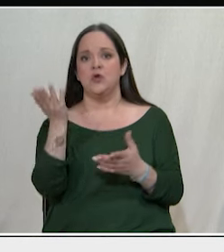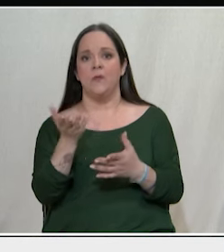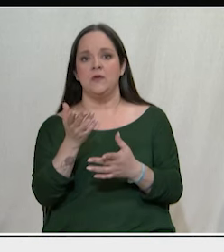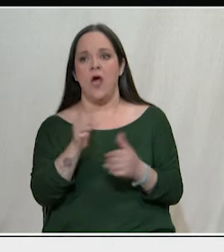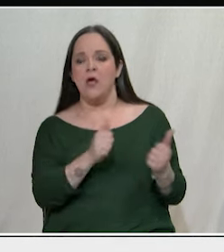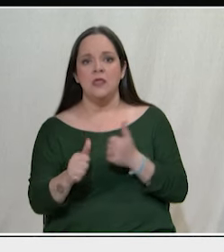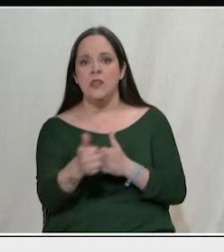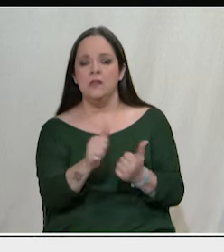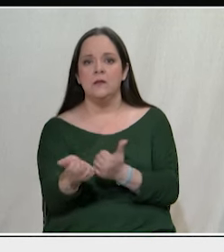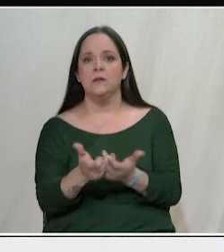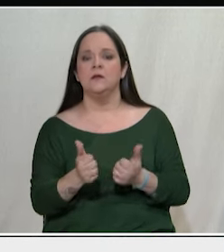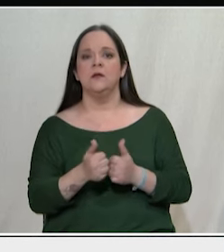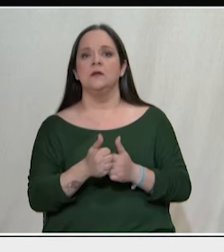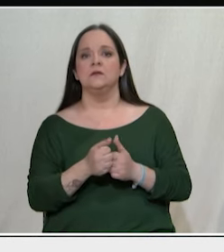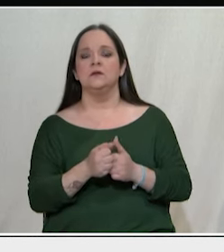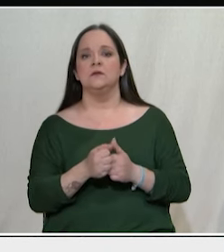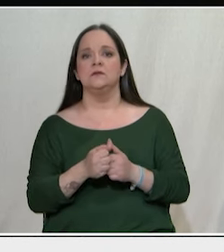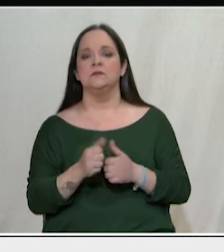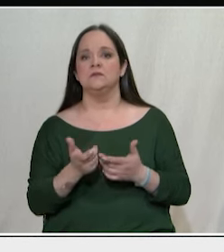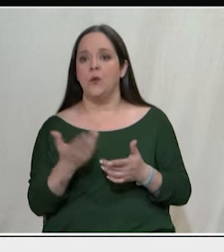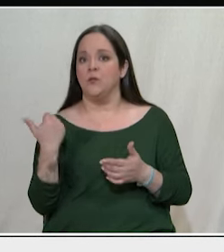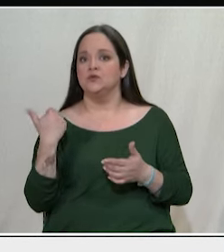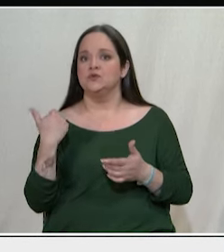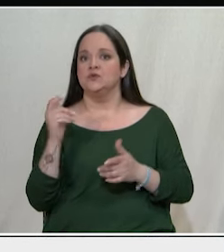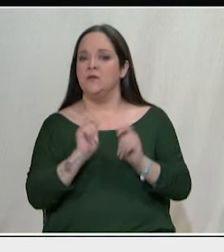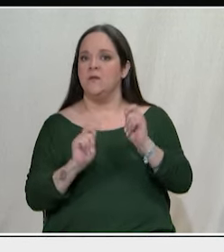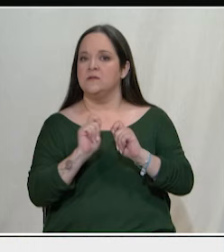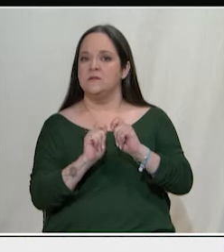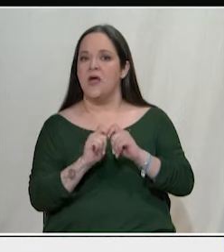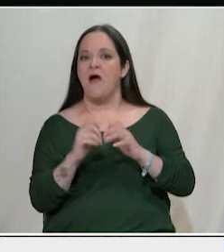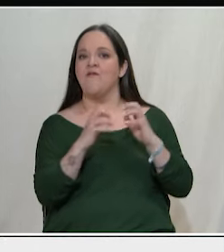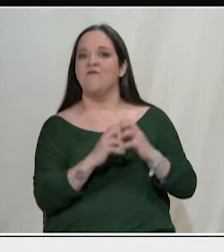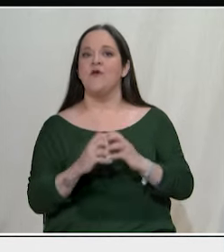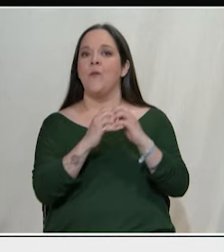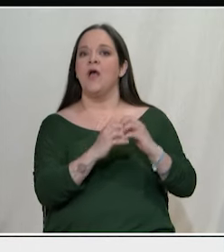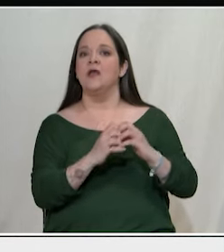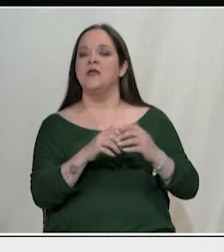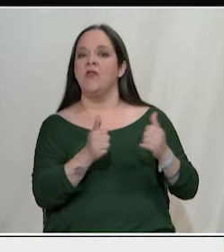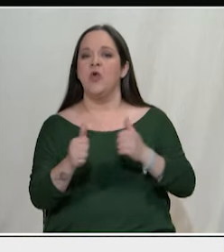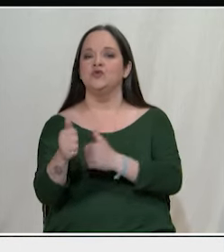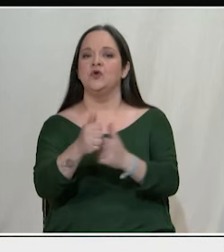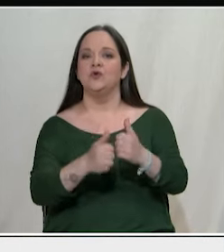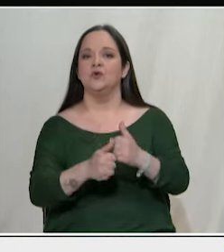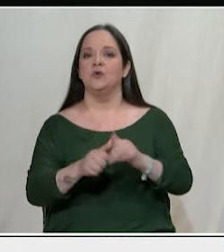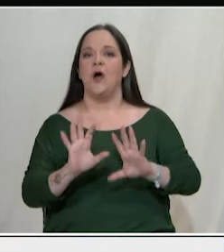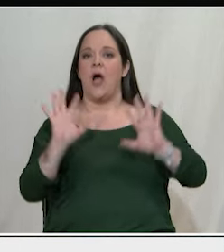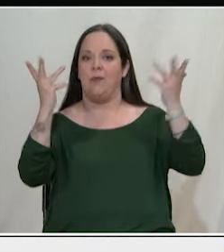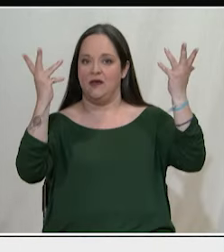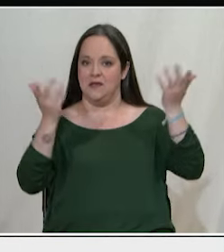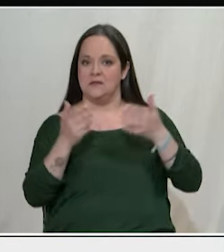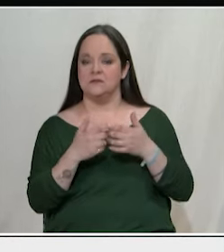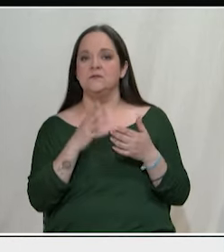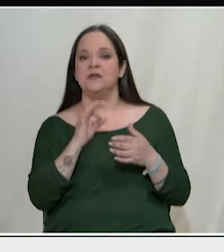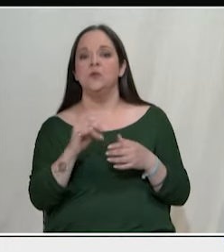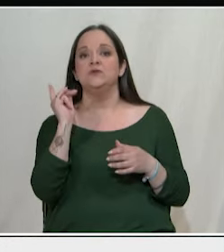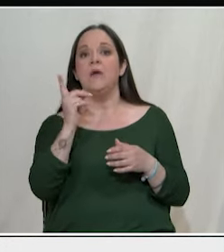κυνηγήθηκαν γίνονται απένατοι τους διώξεις όπως έχει στηθεί και μια βιομηχανία διώξεων των εργατικών αγώνων των απεργιών σχεδόν δεν υπάρχει ούτε